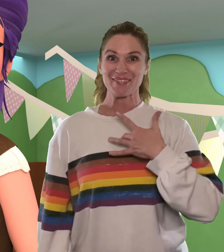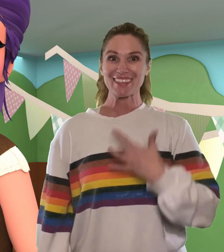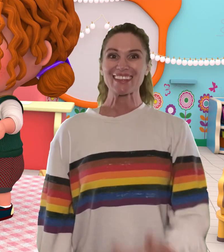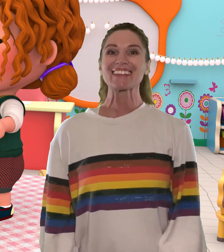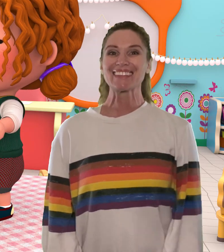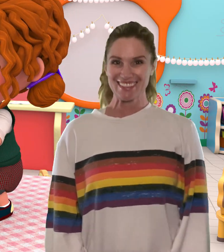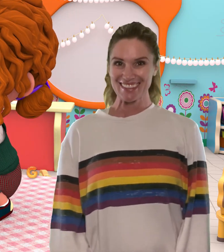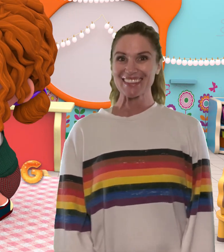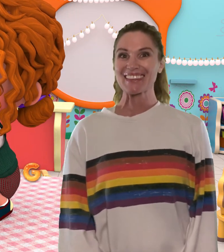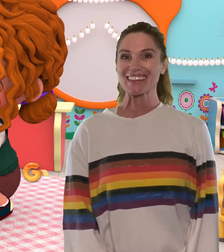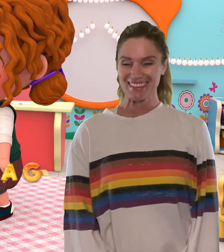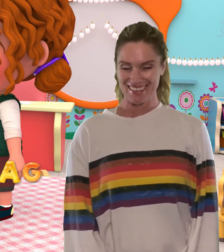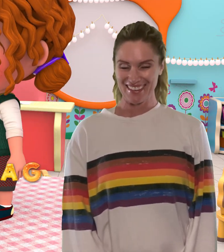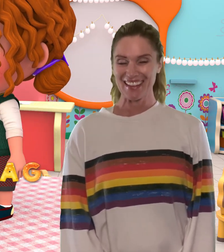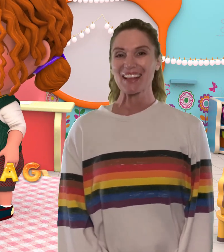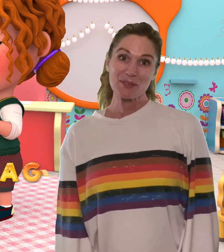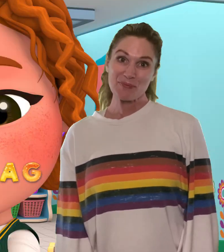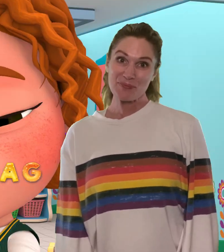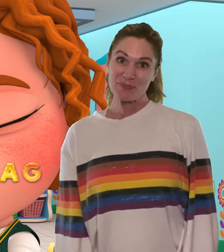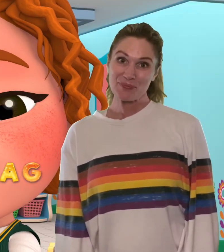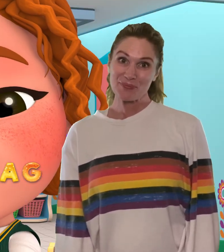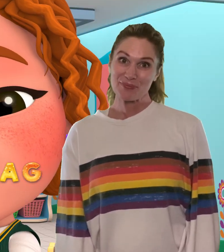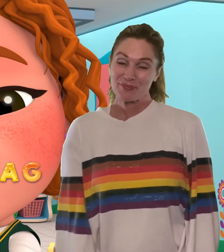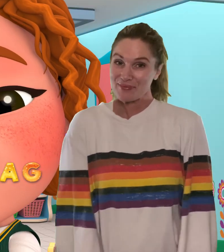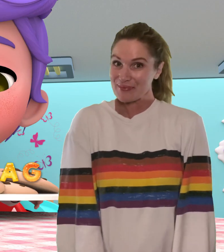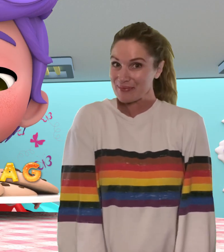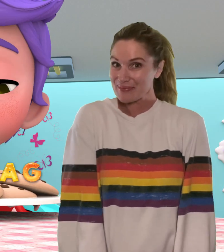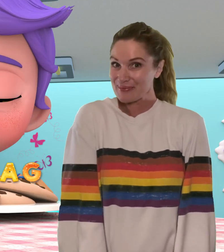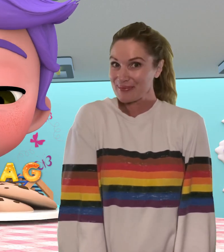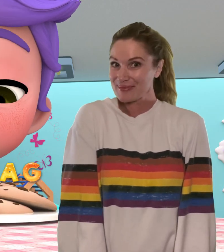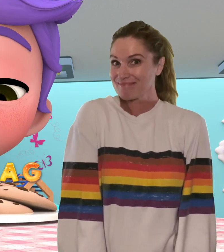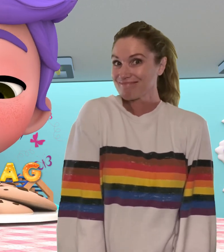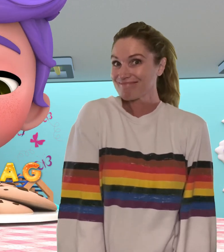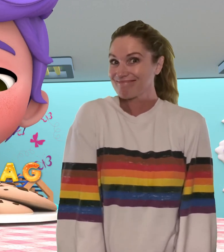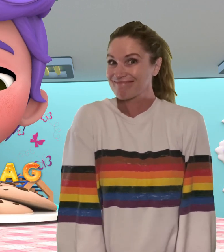Zum Geburtstag viel Glück Zum